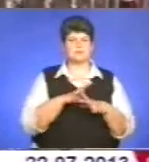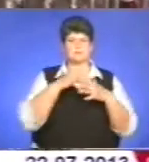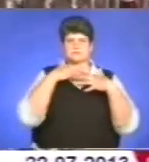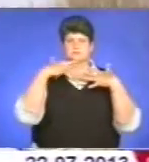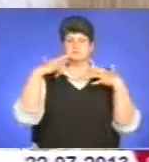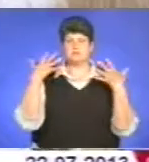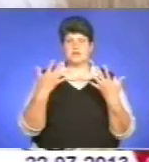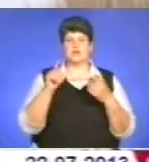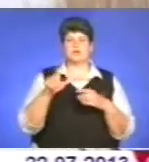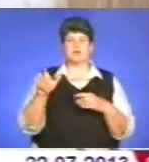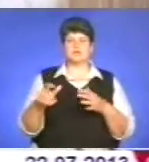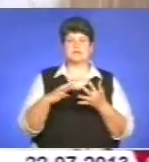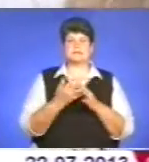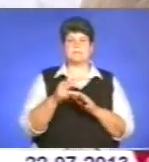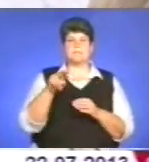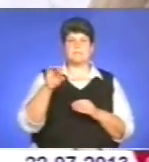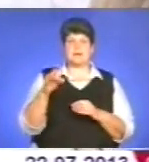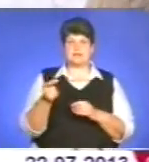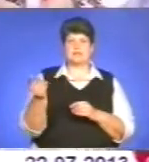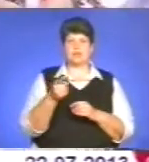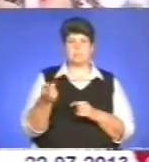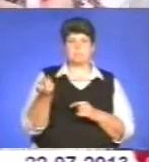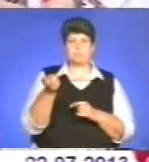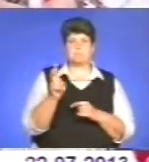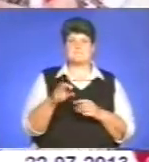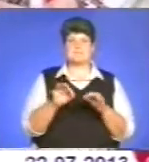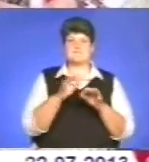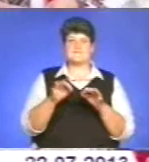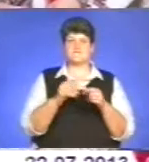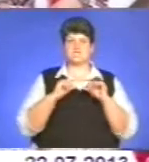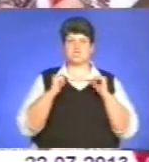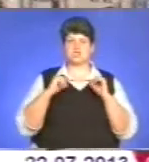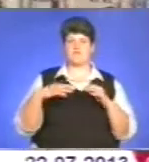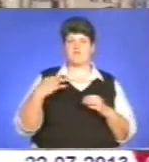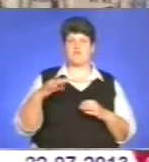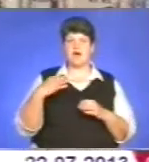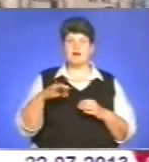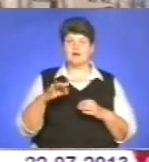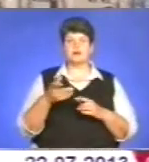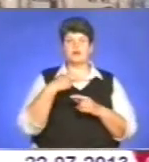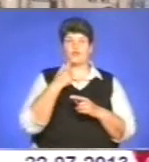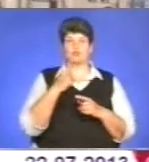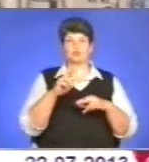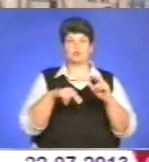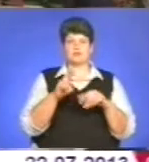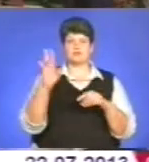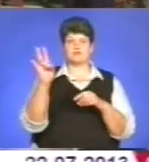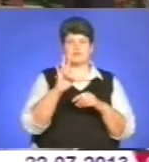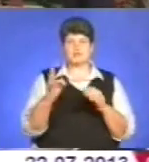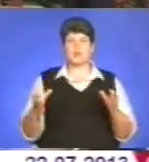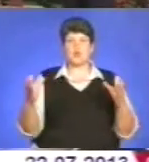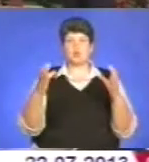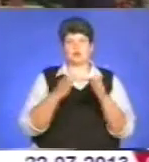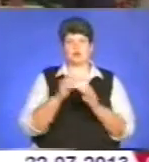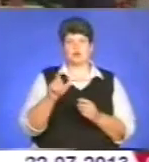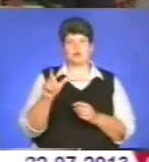Жителі села Петриків і Тернополя прийшли у вишиванках. Отець Віктор вважає, будівництво храму згуртувало людей. Церква – це